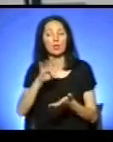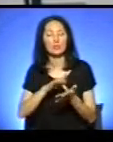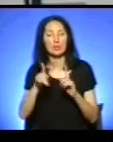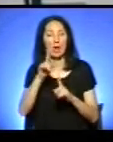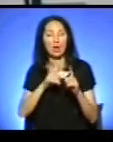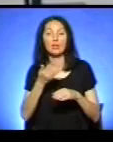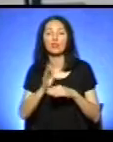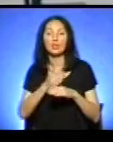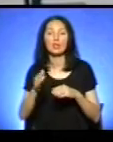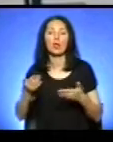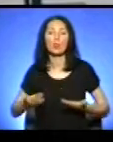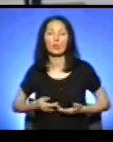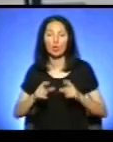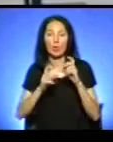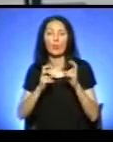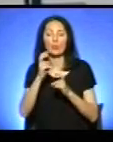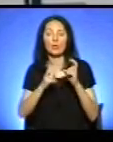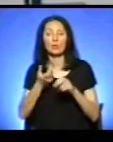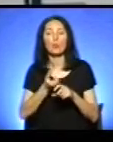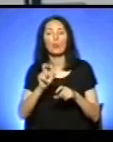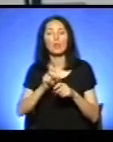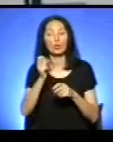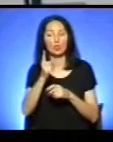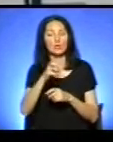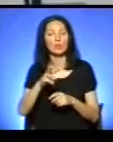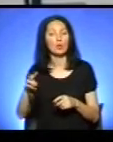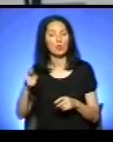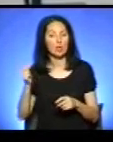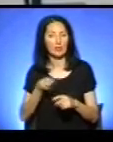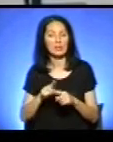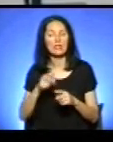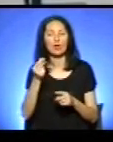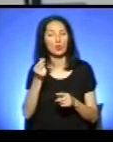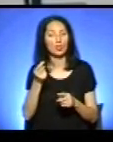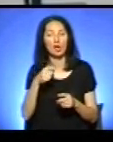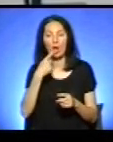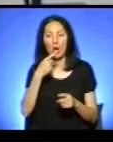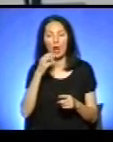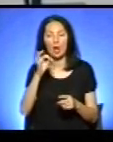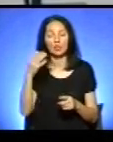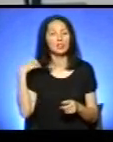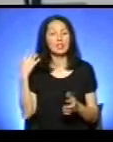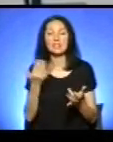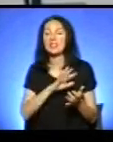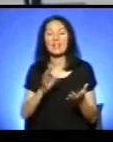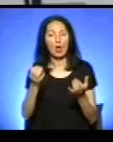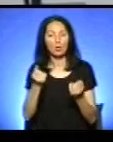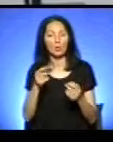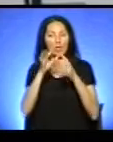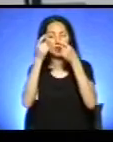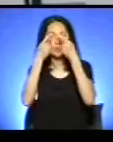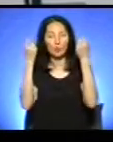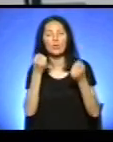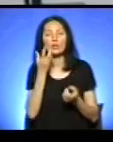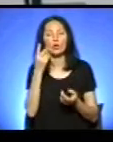комунальному підприємству понад 11 мільйонів гривень. Це грошей, каже Андрій Чумак, ще не отримав. Інформація, коли включать гарячу воду,